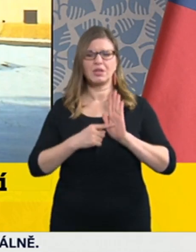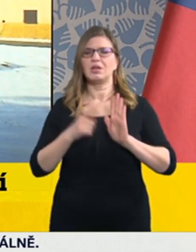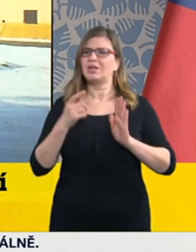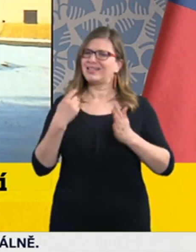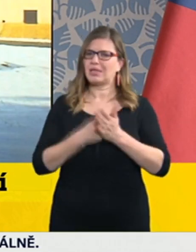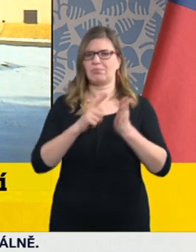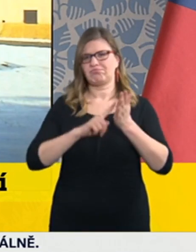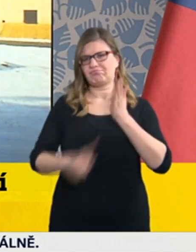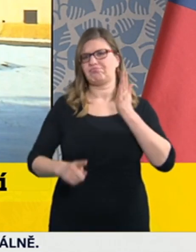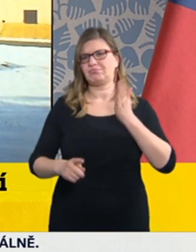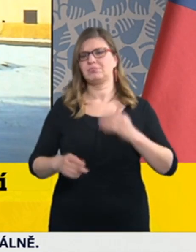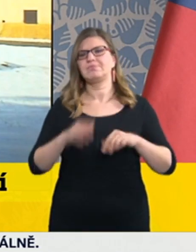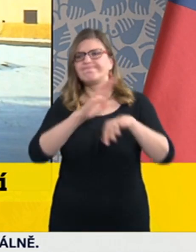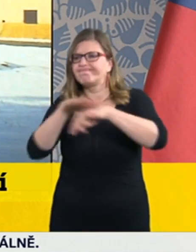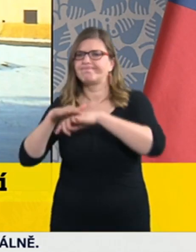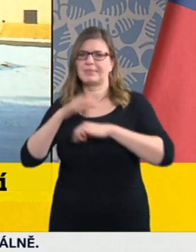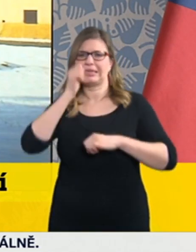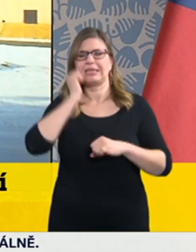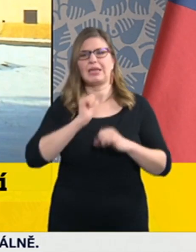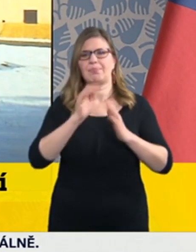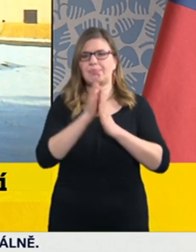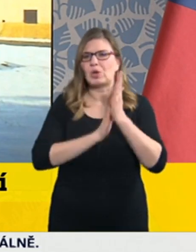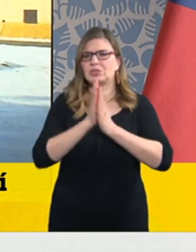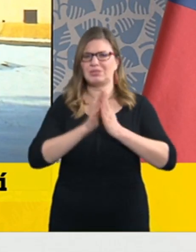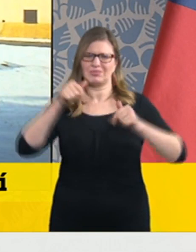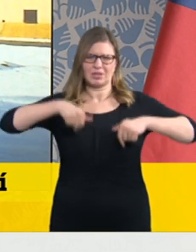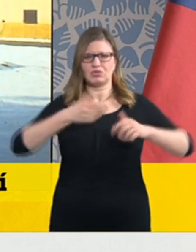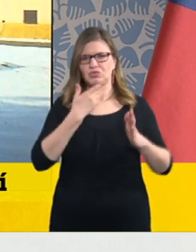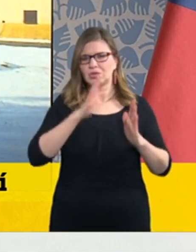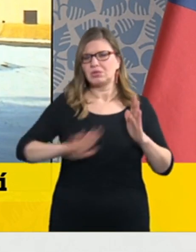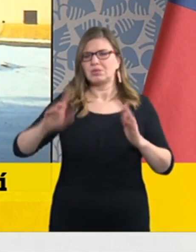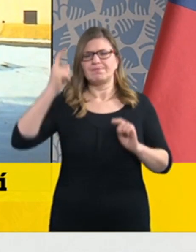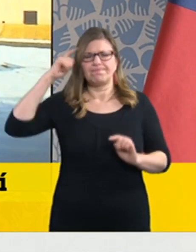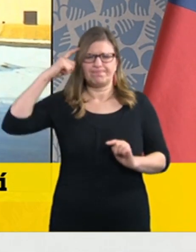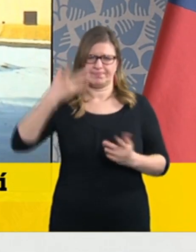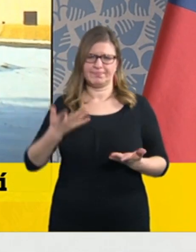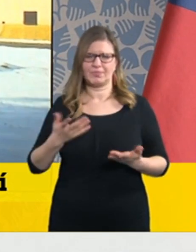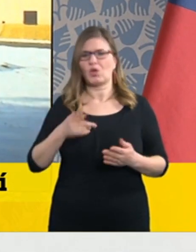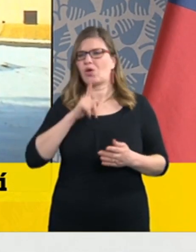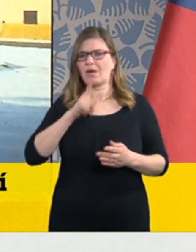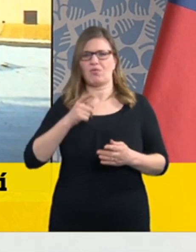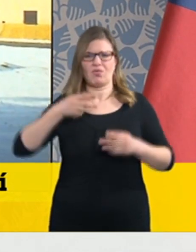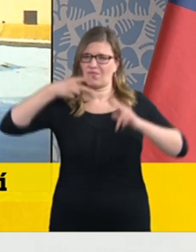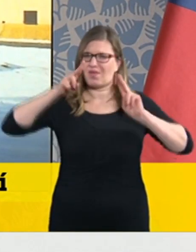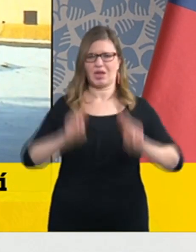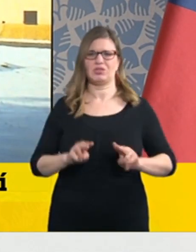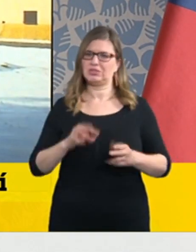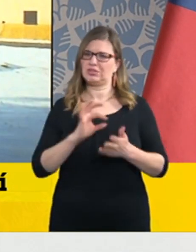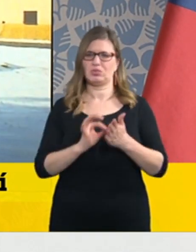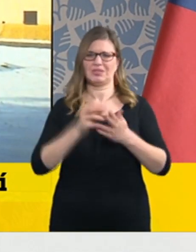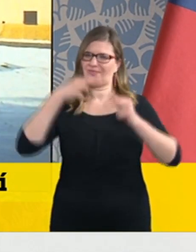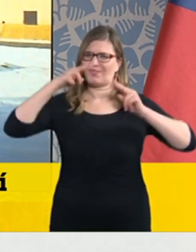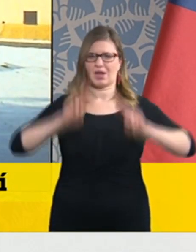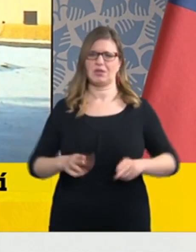obsahem apelují na občany naší republiky, aby si uvědomili, jak je to závažná věc a jak je nejlépe